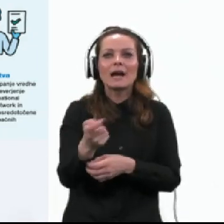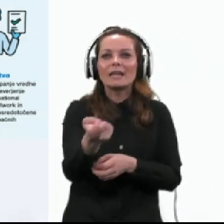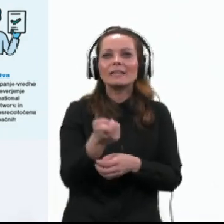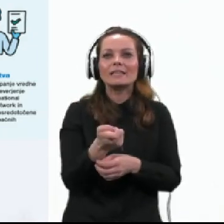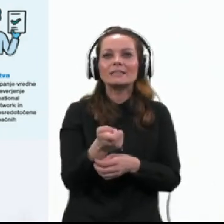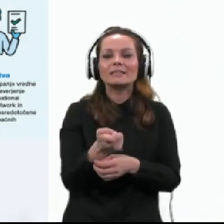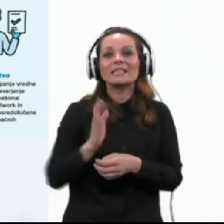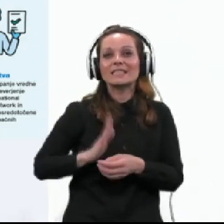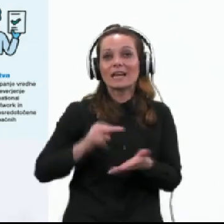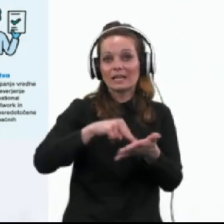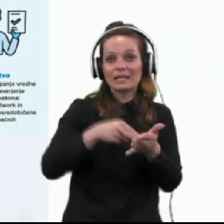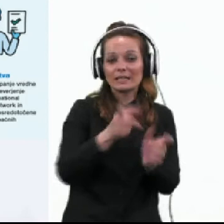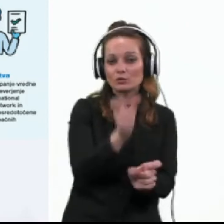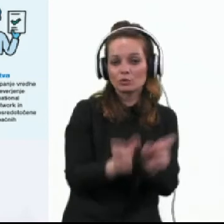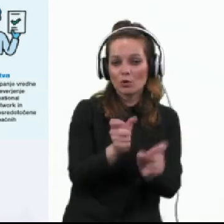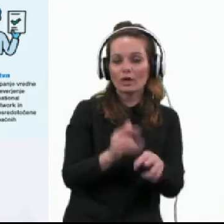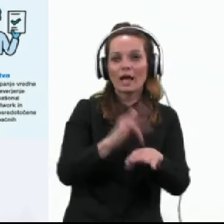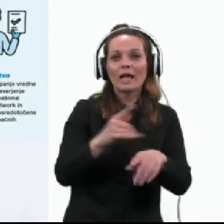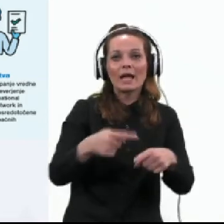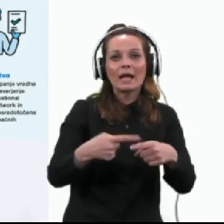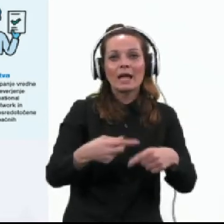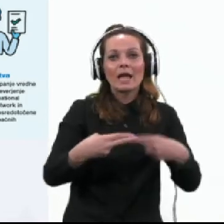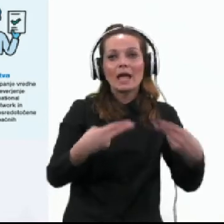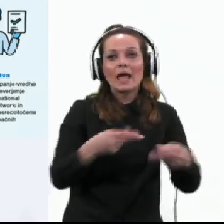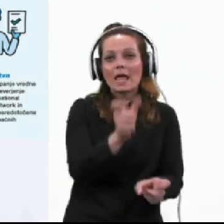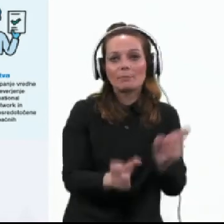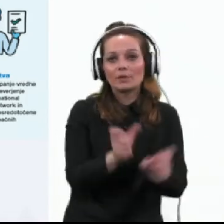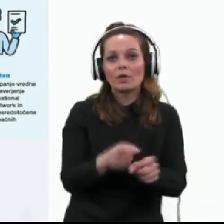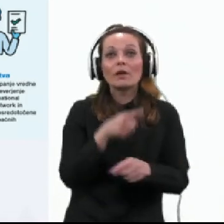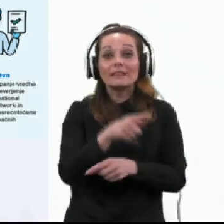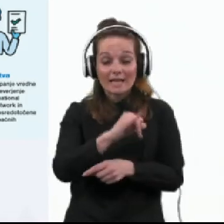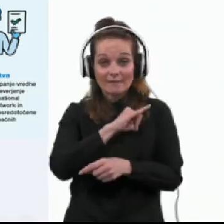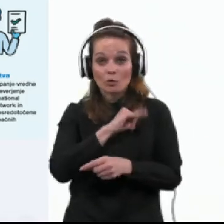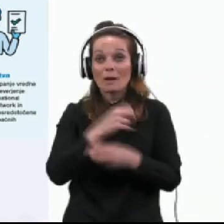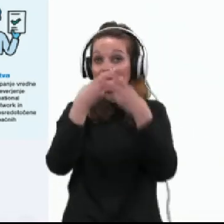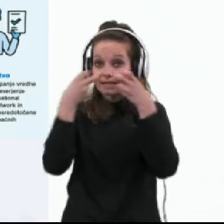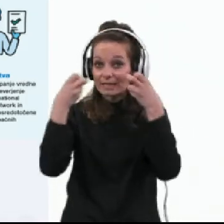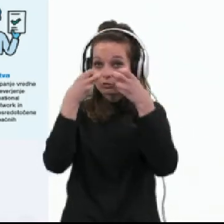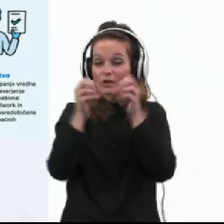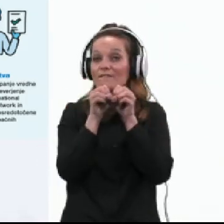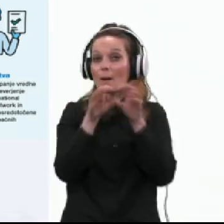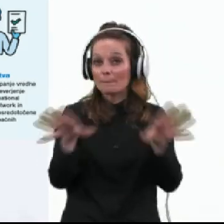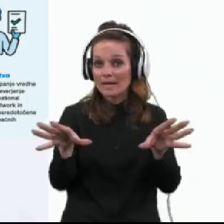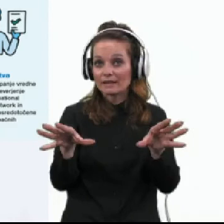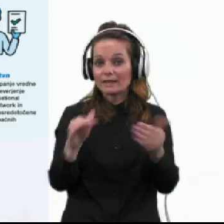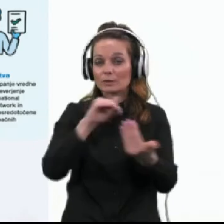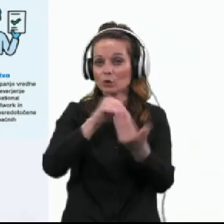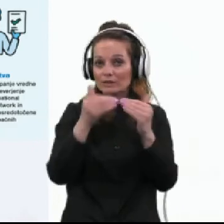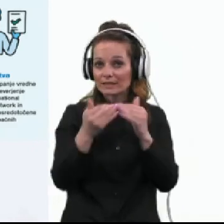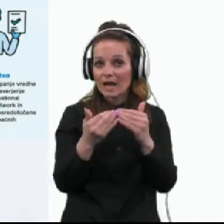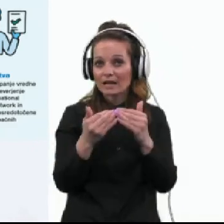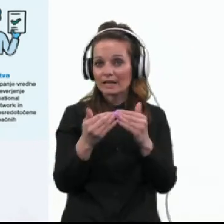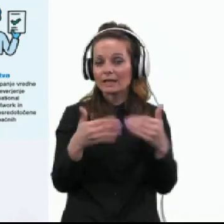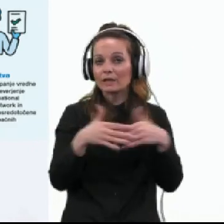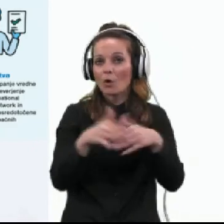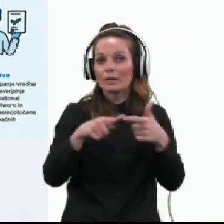strokovnjakov, epidemiologov, infektologov. Te informacije sicer iščejo v medijih, socialnih omrežjih,